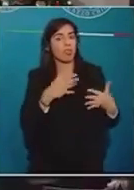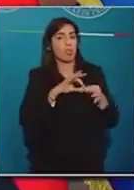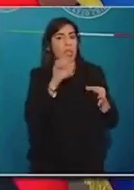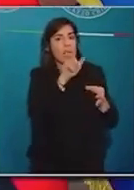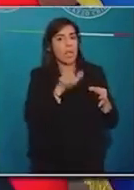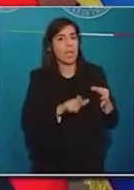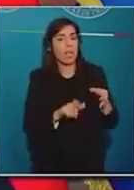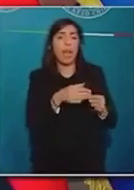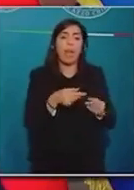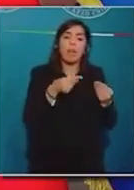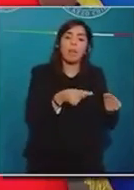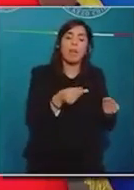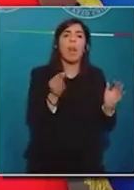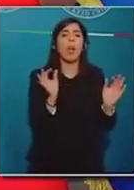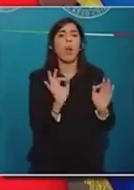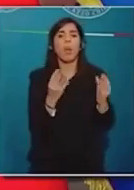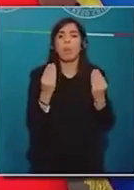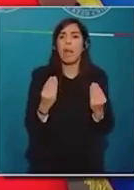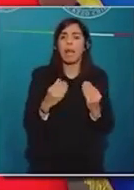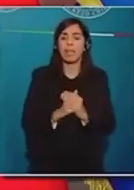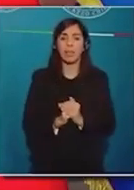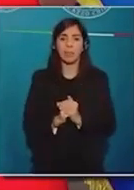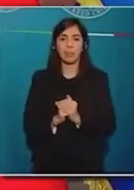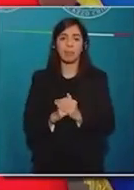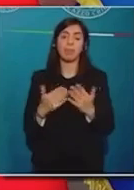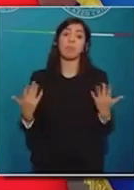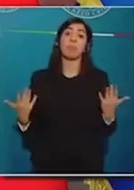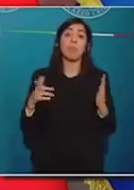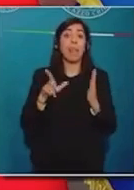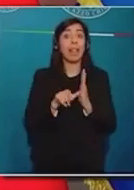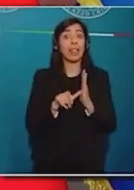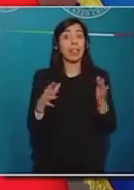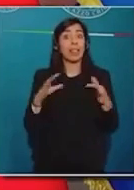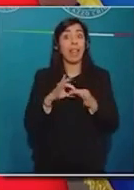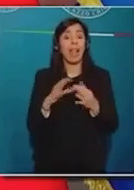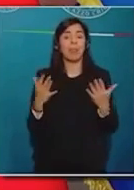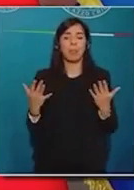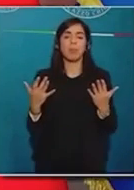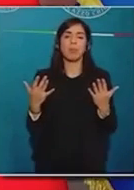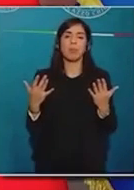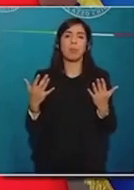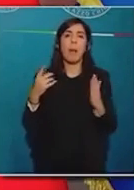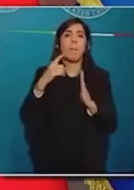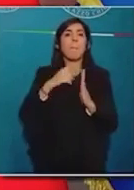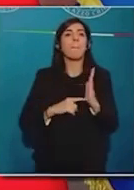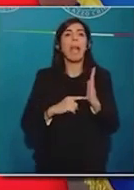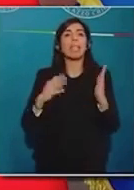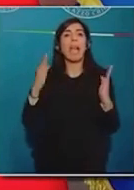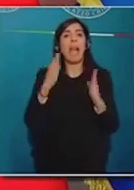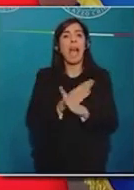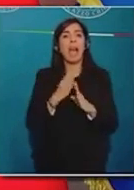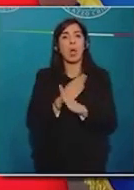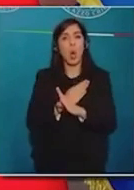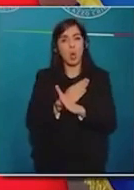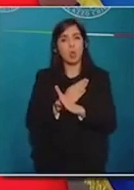Per quanto riguarda il tempo, guardi, nel mese di agosto faremmo un torto sia a tutti i Ministri